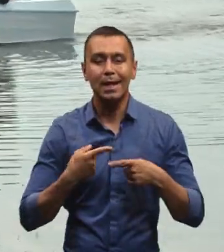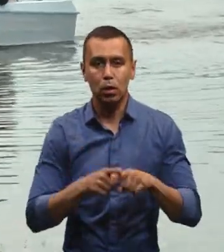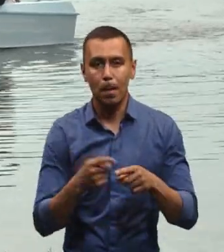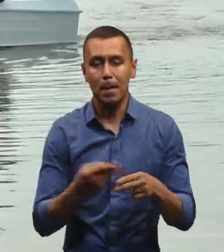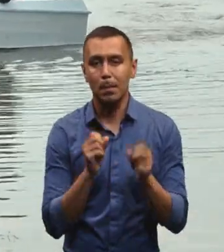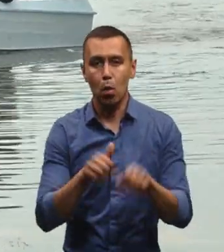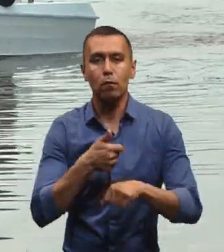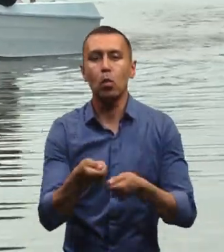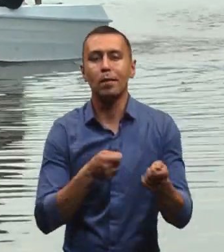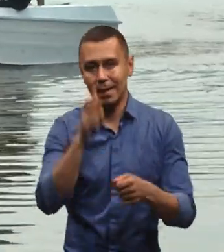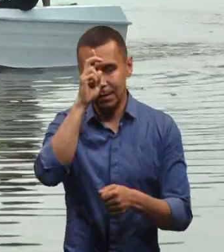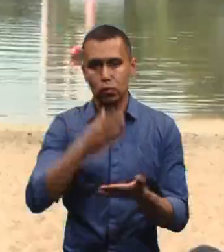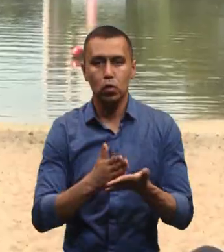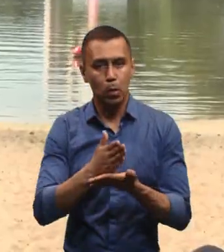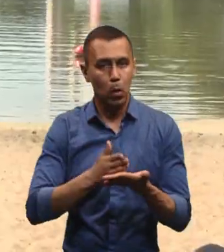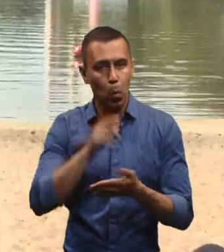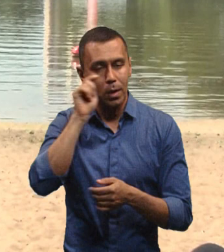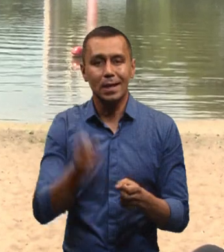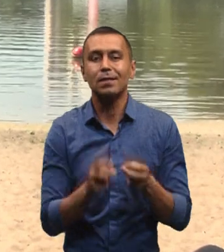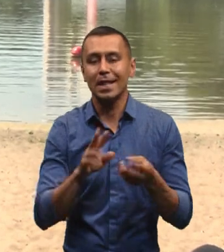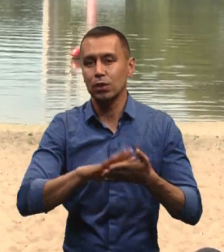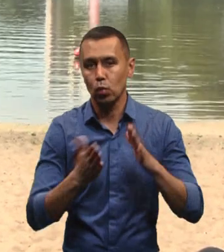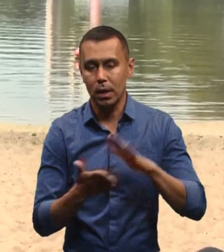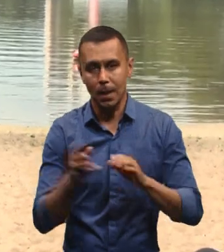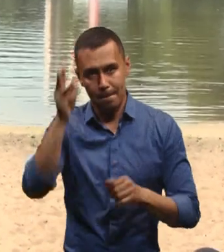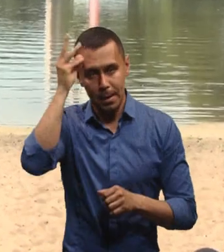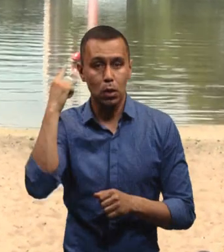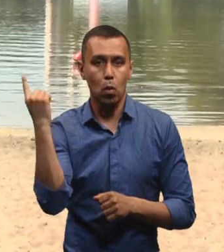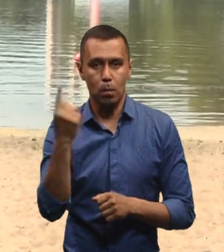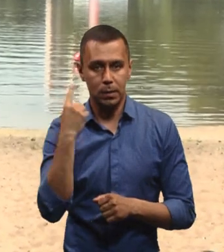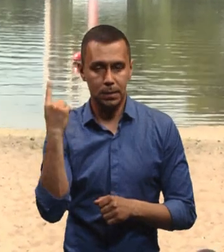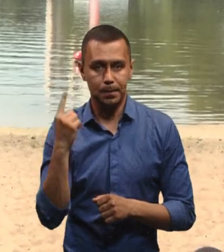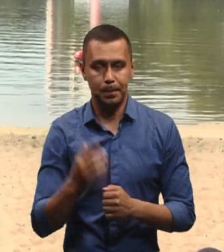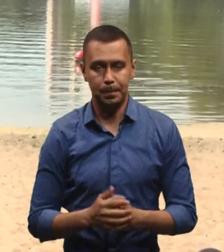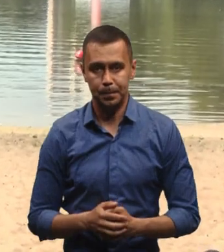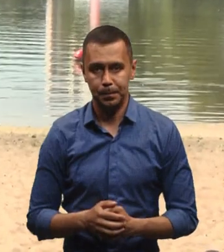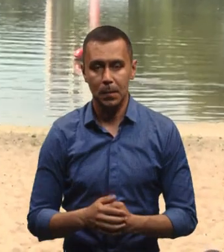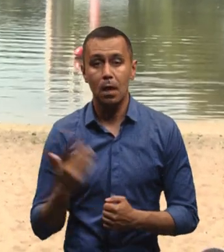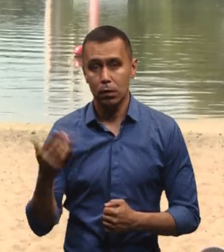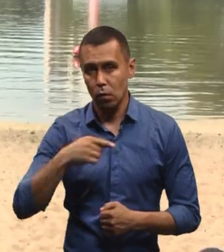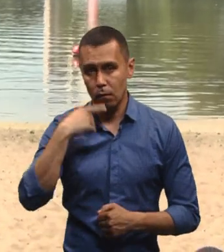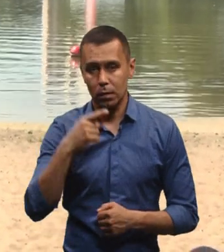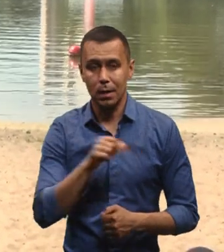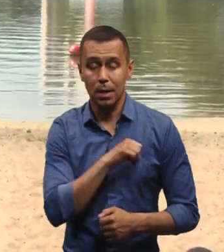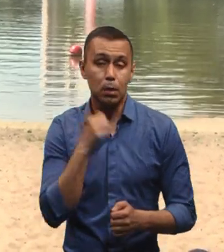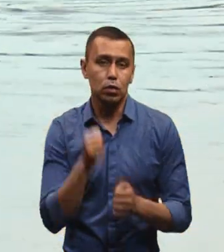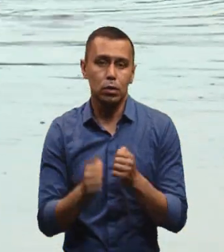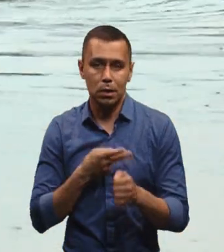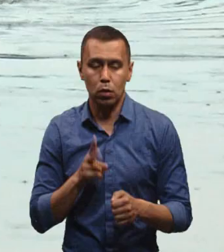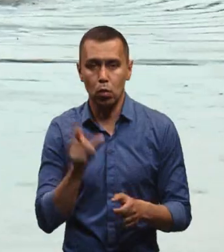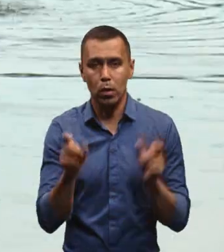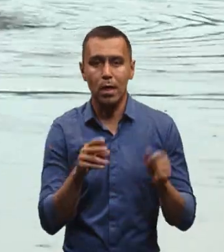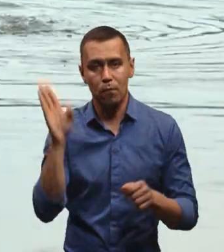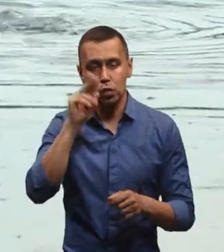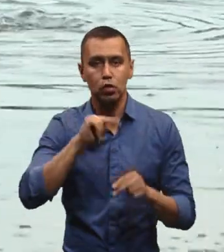Головного управління Державної служби України з надзвичайних ситуацій у Хмельницькій області Вадим Цимний. За його словами, найчастіше гинуть люди на